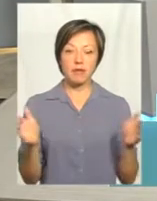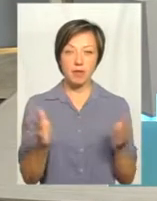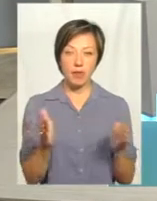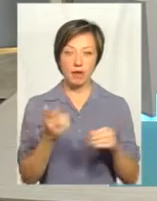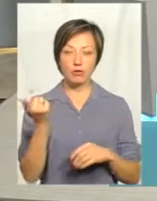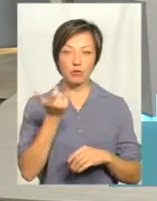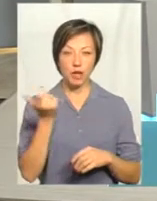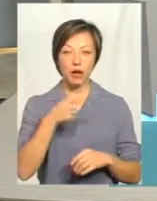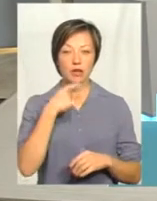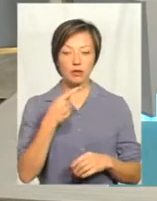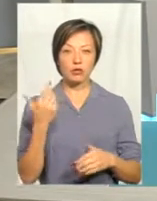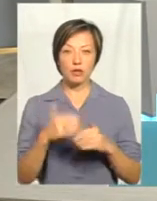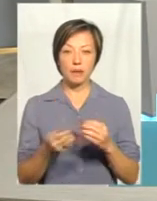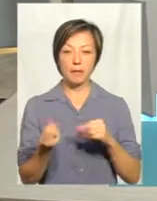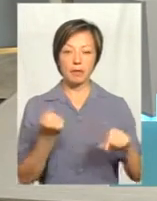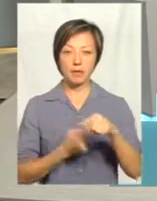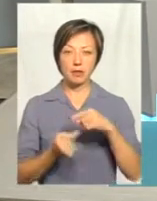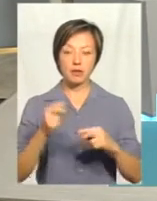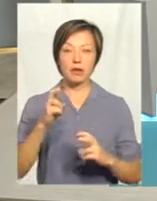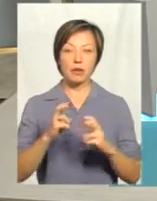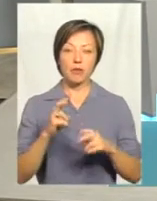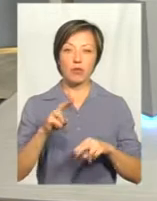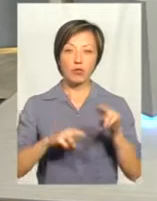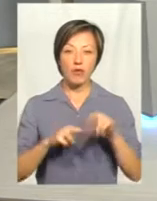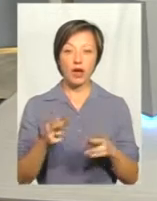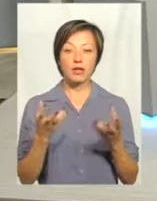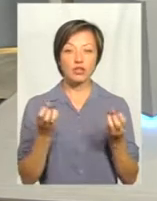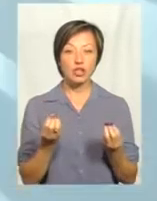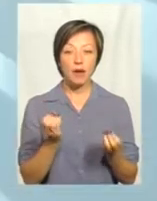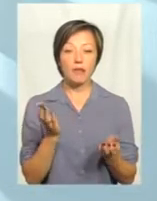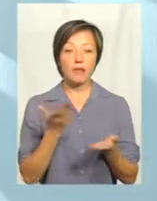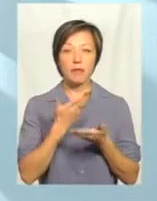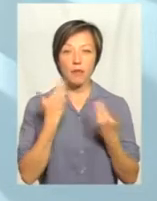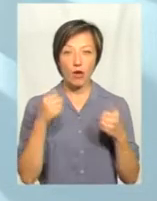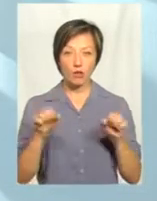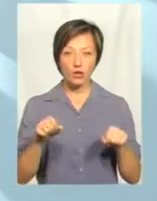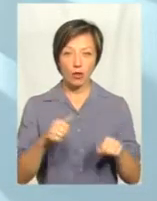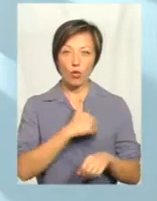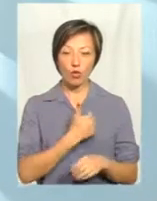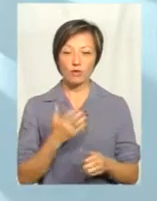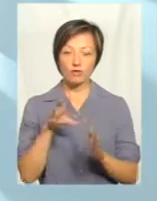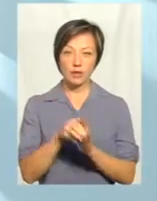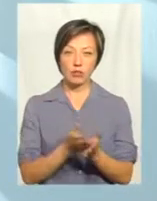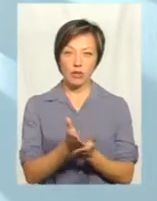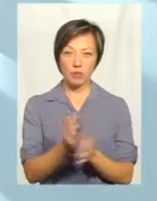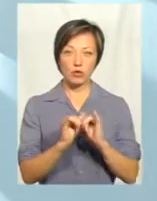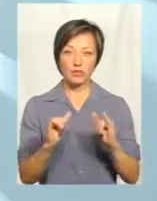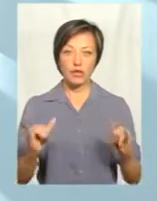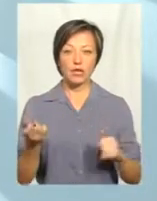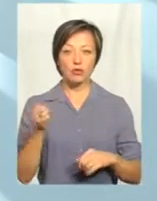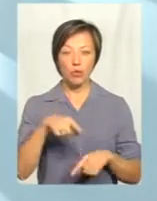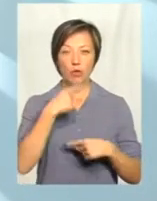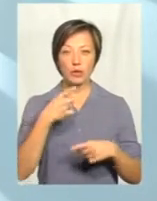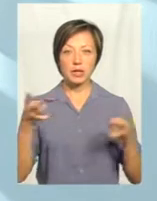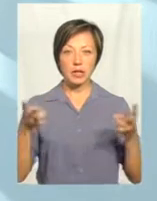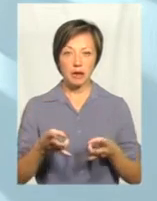господарства, те, що я казав, що її вже підтримки побудувався, а є люди ті, які не мають можливості інвестувати, але вони хочуть в даному напрямку розвиватися. Тому ми говоримо,